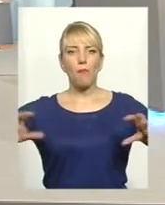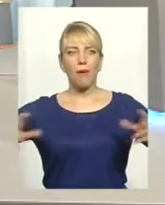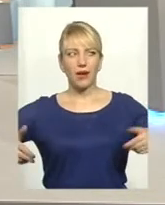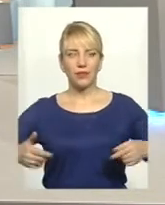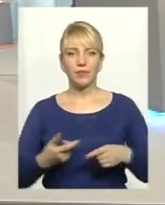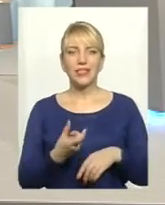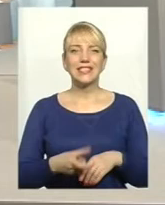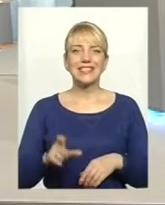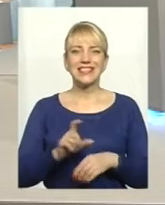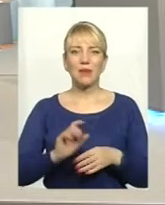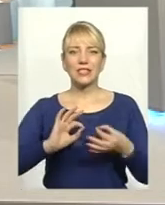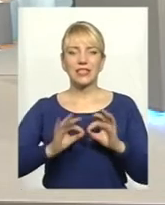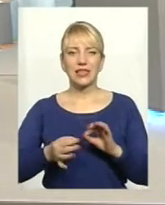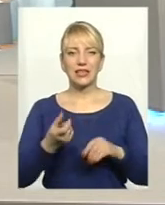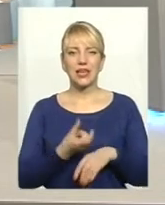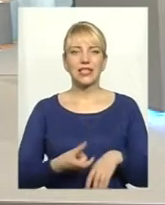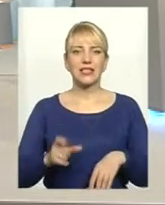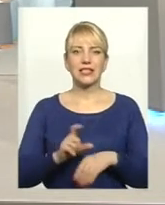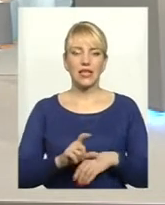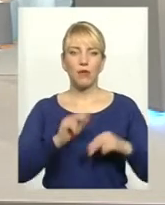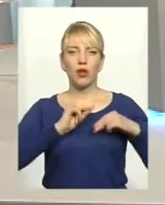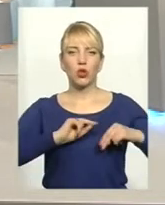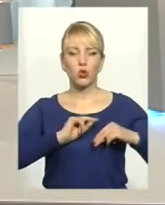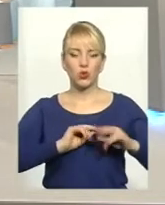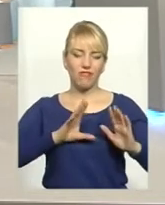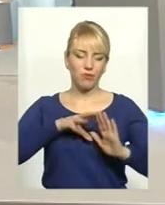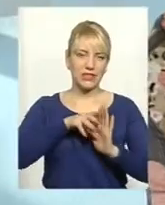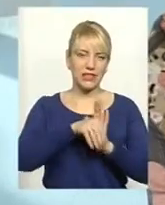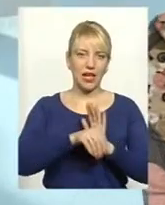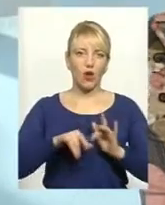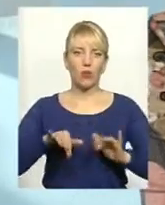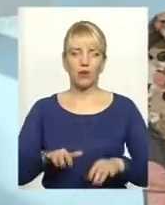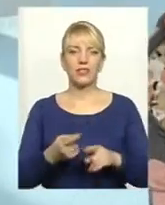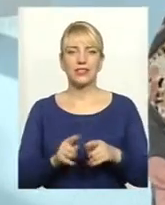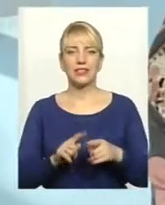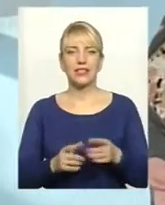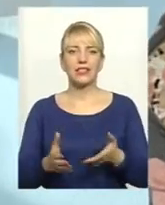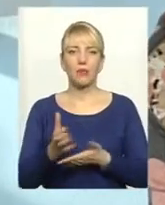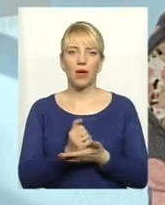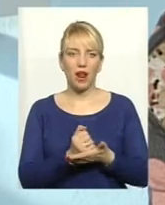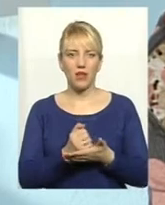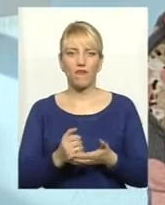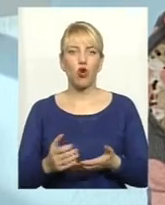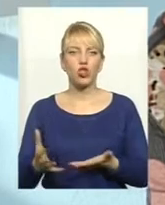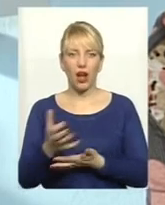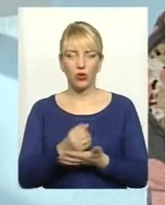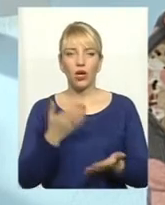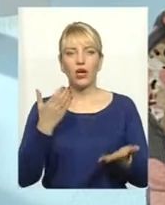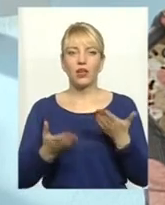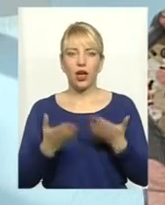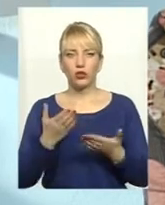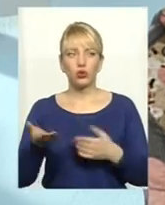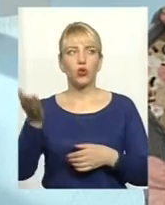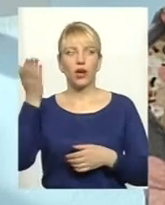Саме складна, саме трудомістка операція – це збирання врожаю. Якщо раніше, в